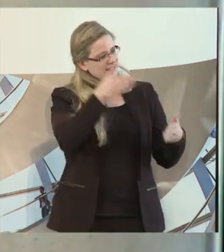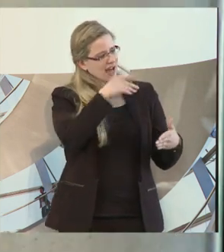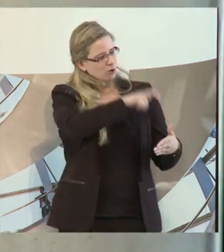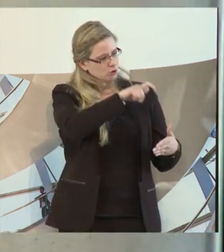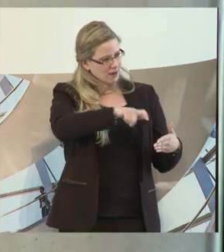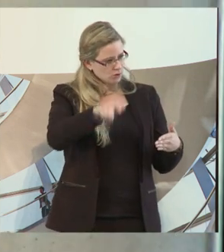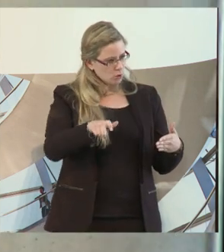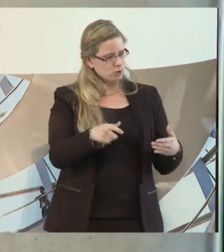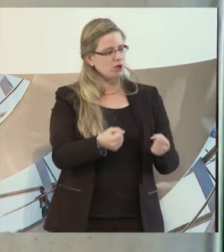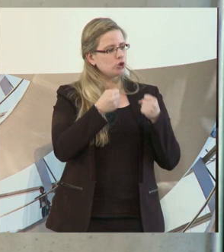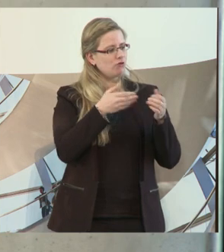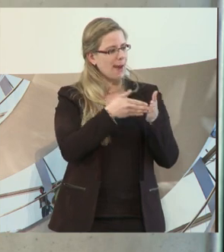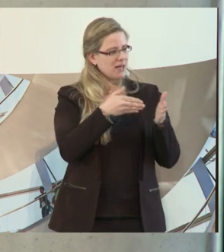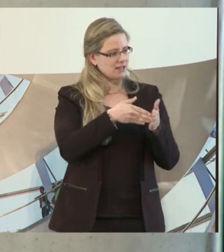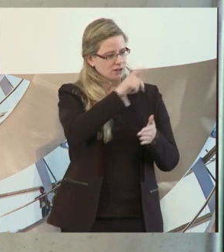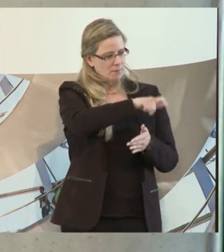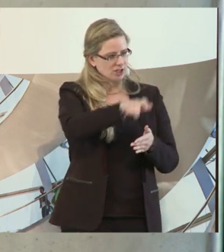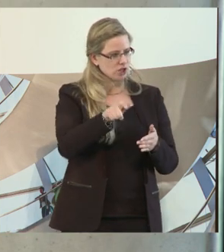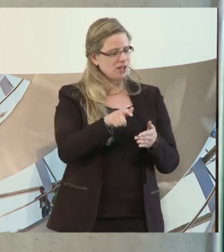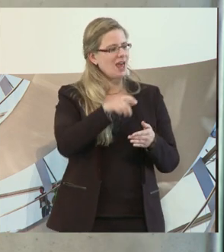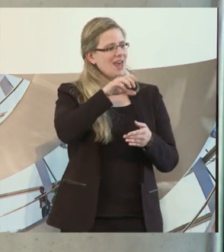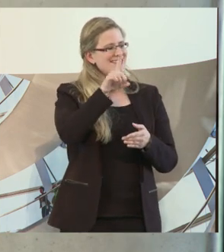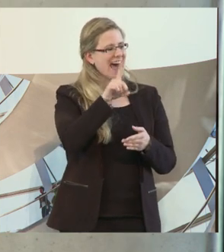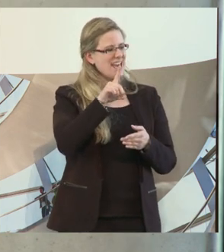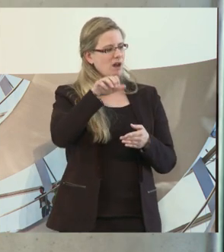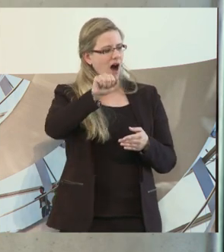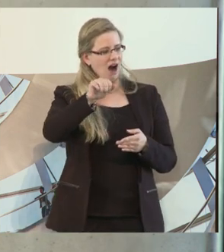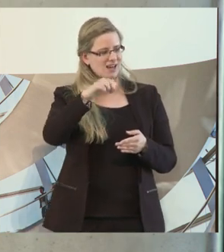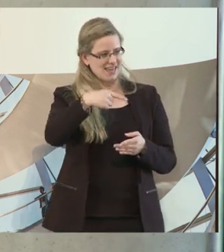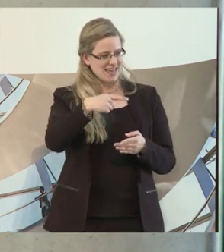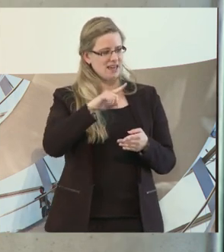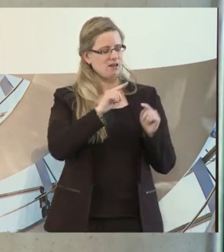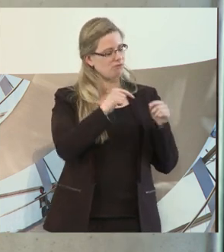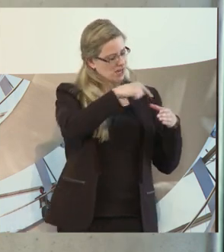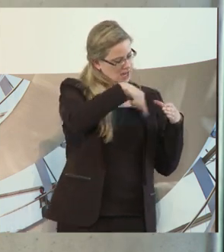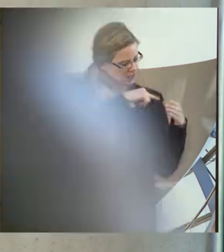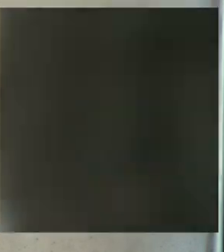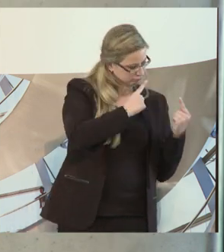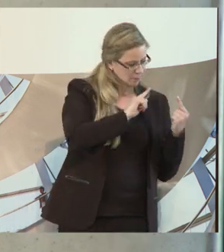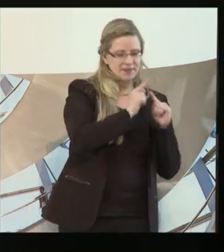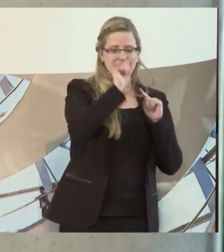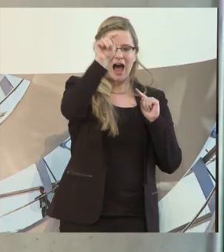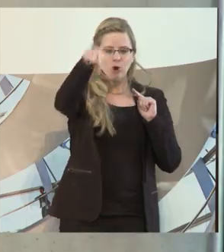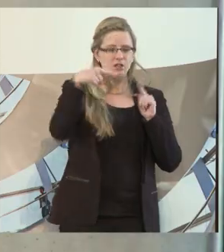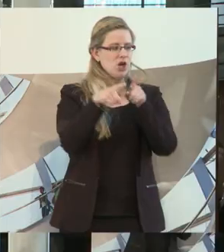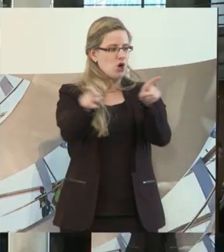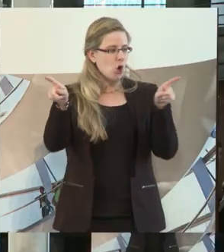der schwerbehinderten Menschen in der Daimler AG, zum anderen aber auch nach außen. Er ist Konzern